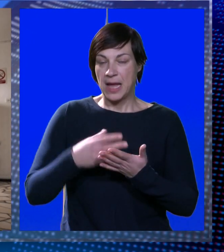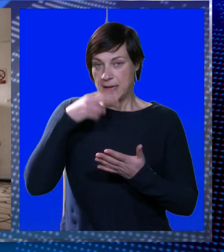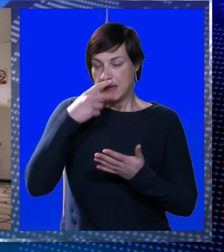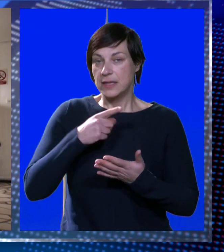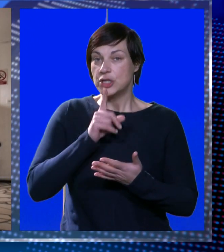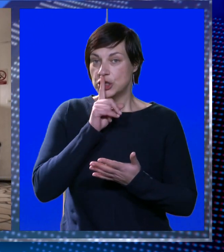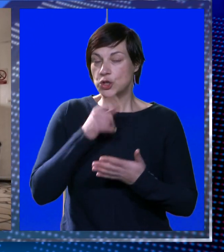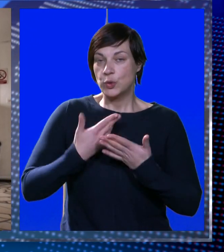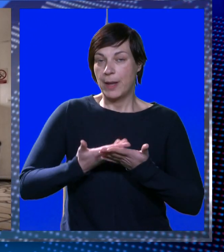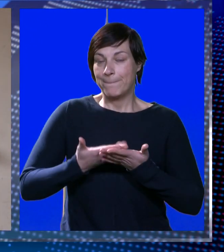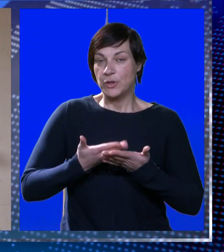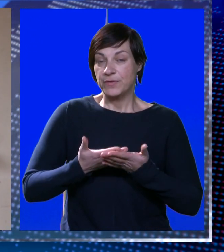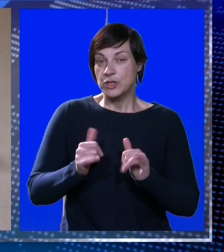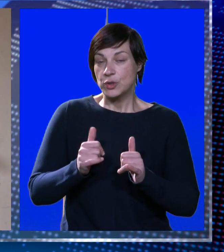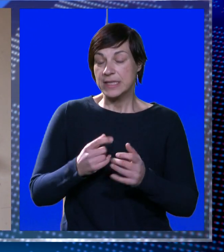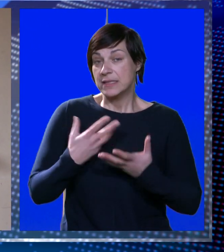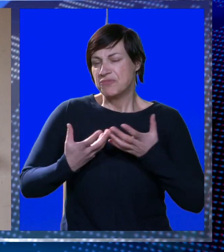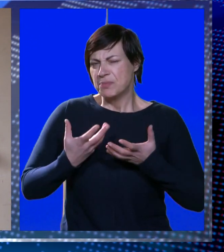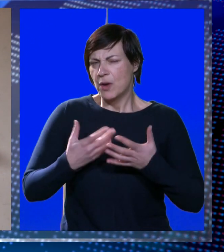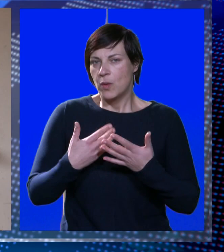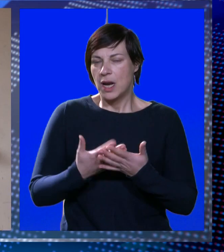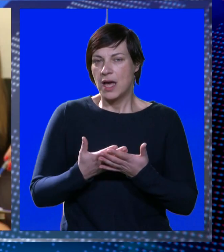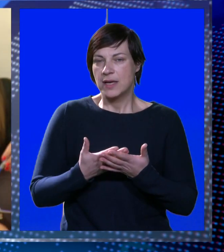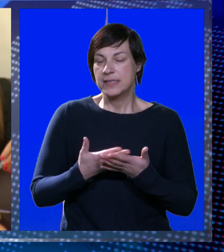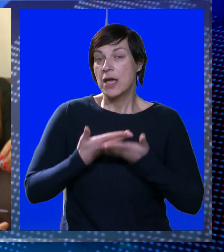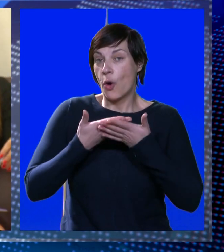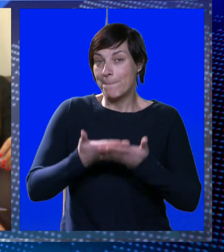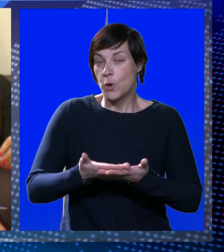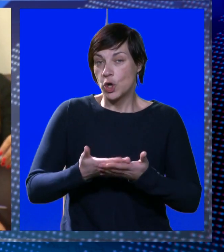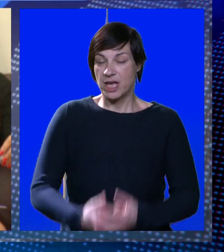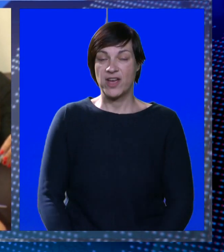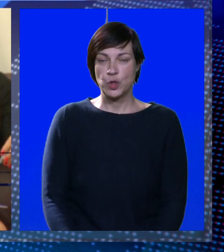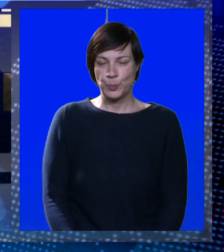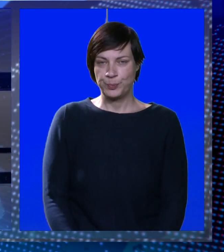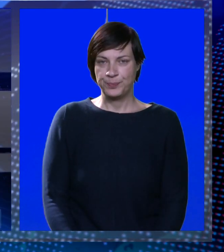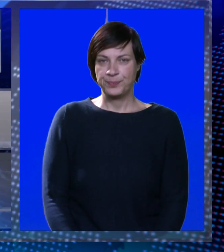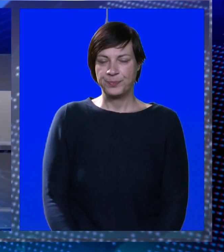Nadležni i dalje šute potvrđuju li se time špekulacije o pogodovanju.